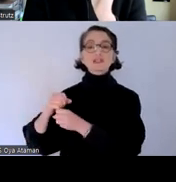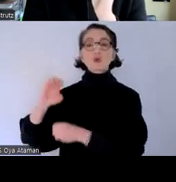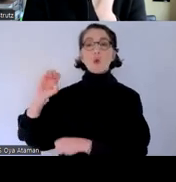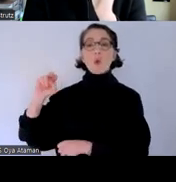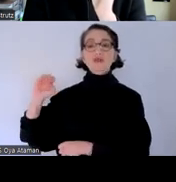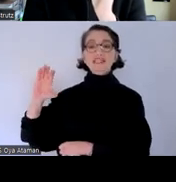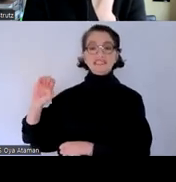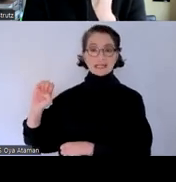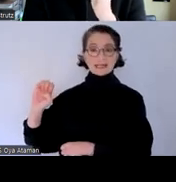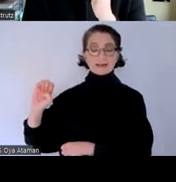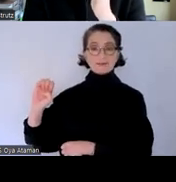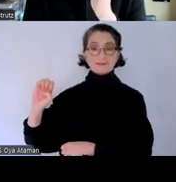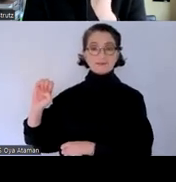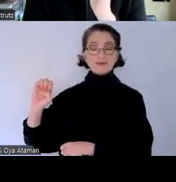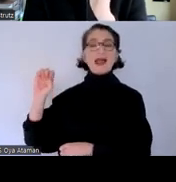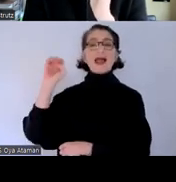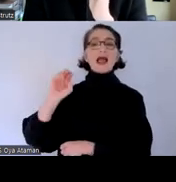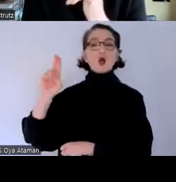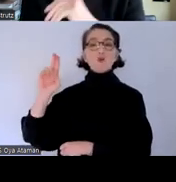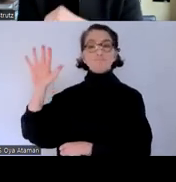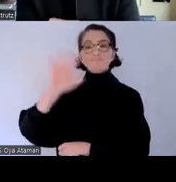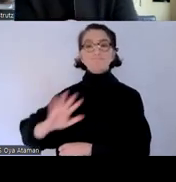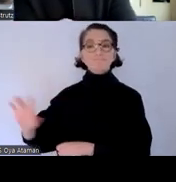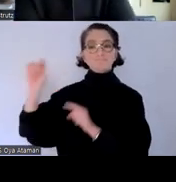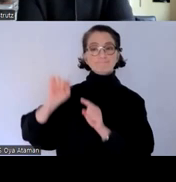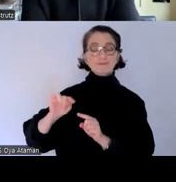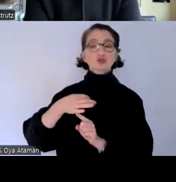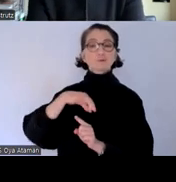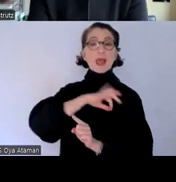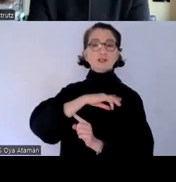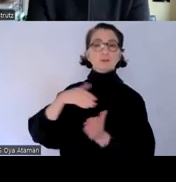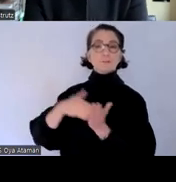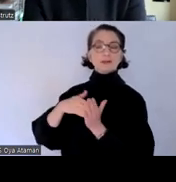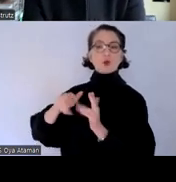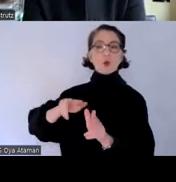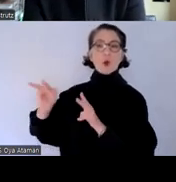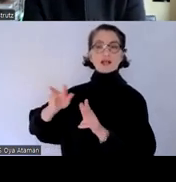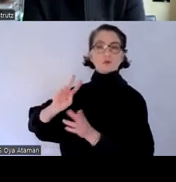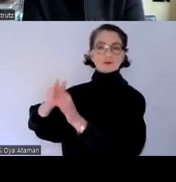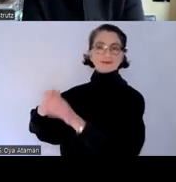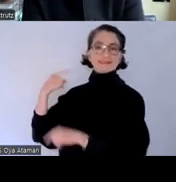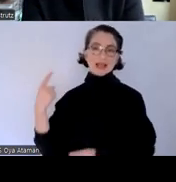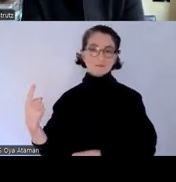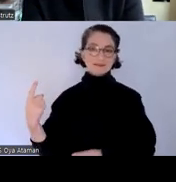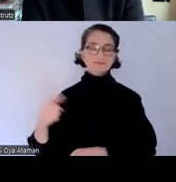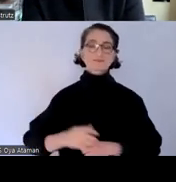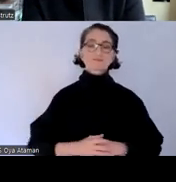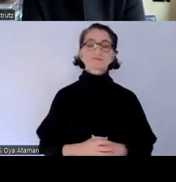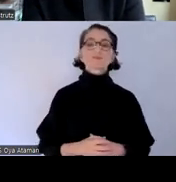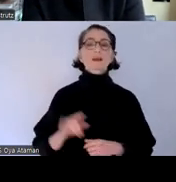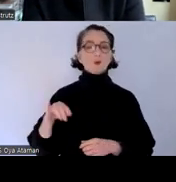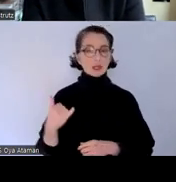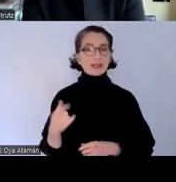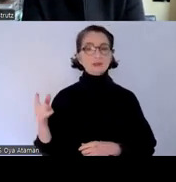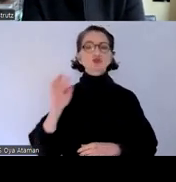spanischen behinderten organisation und das projekt wird nachher noch auch vorgestellt